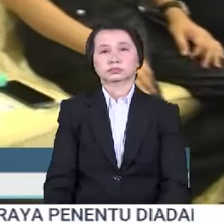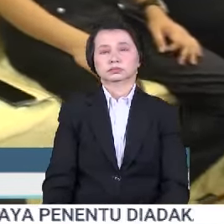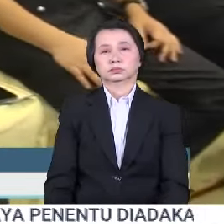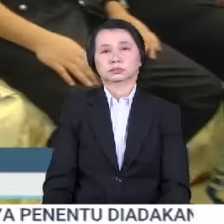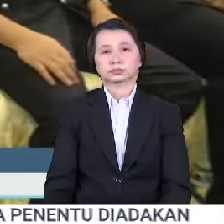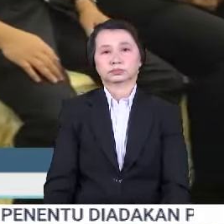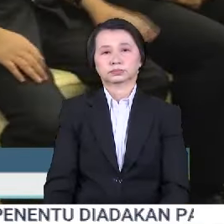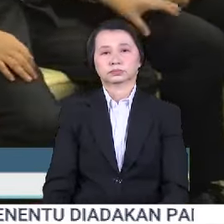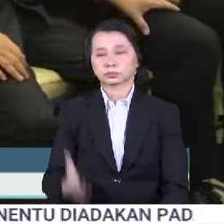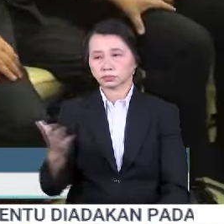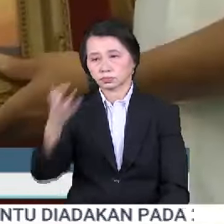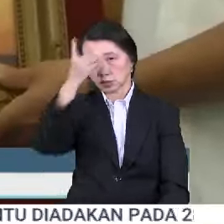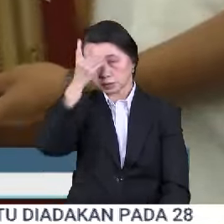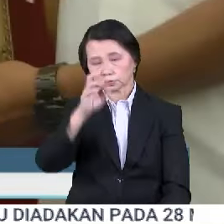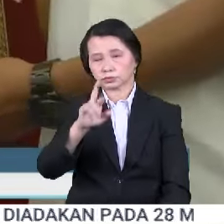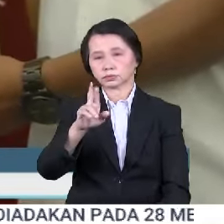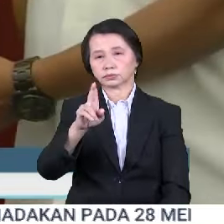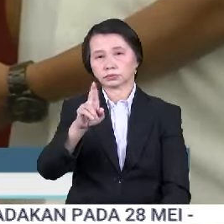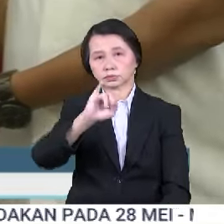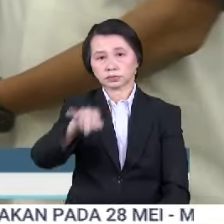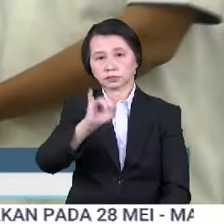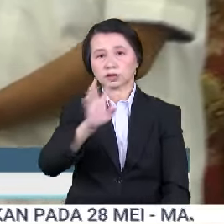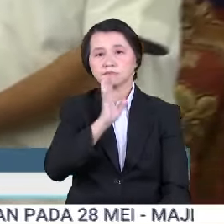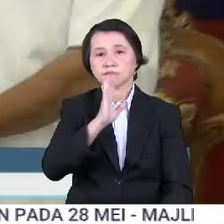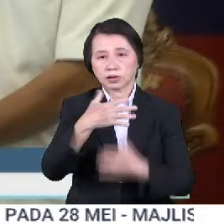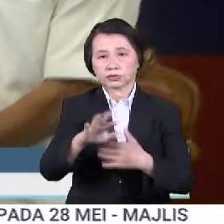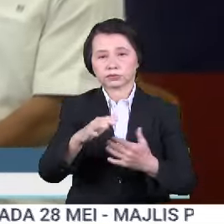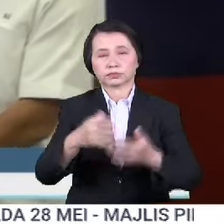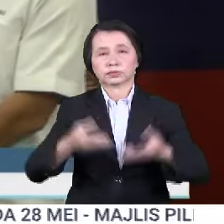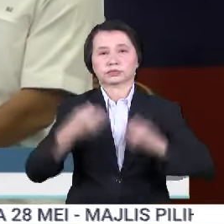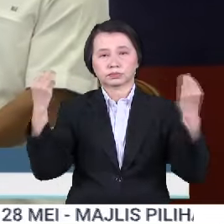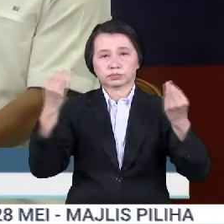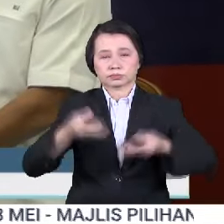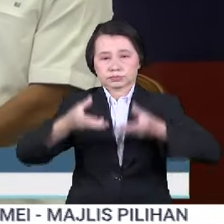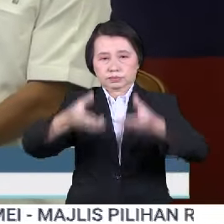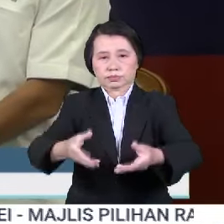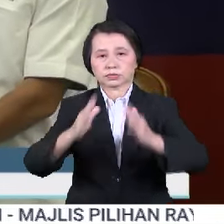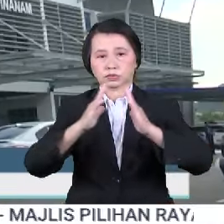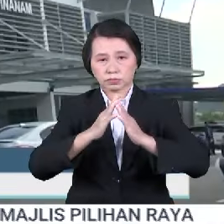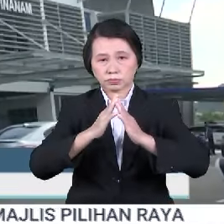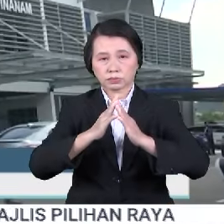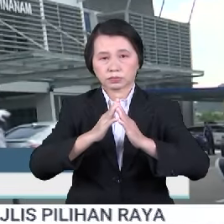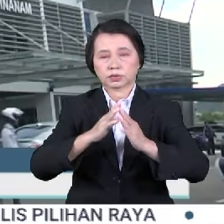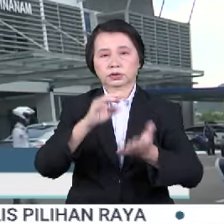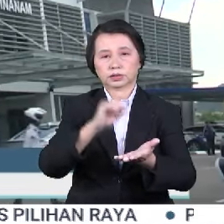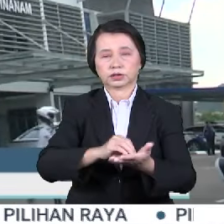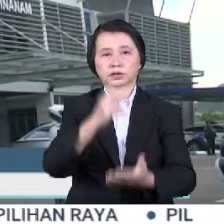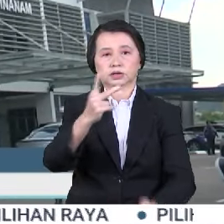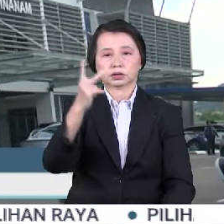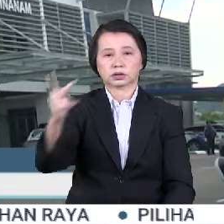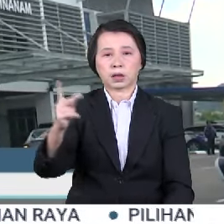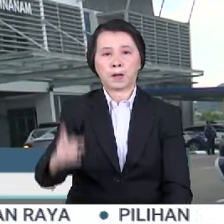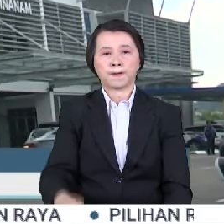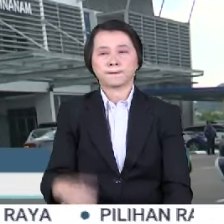Datuk Rujie berkata demikian dalam sinar media selepas merasmikan Majlis Penyerahan Projek Pembinaan Perumahan Balai Polis Inanam di Kota Kinabalu.